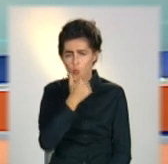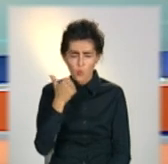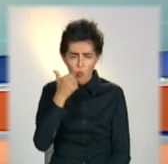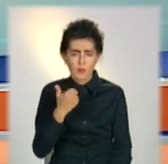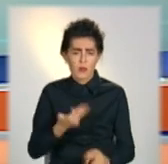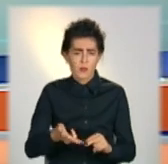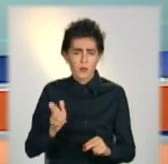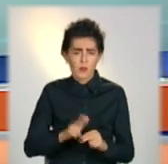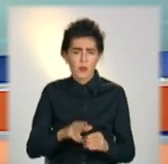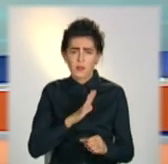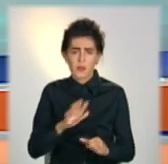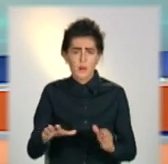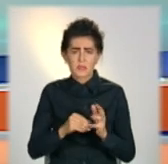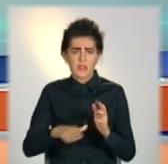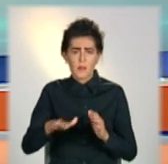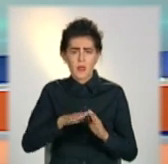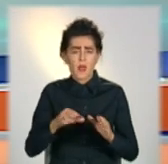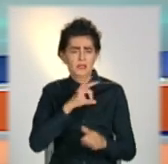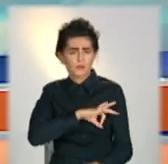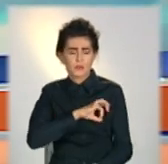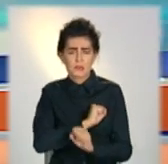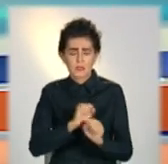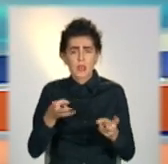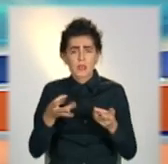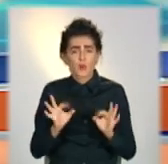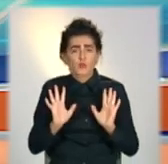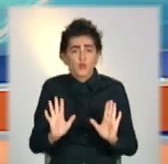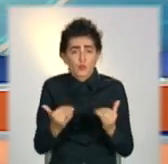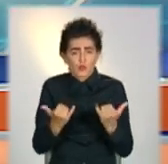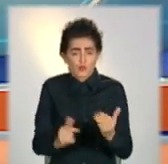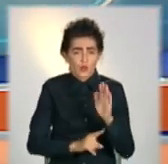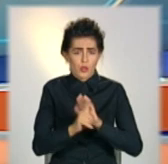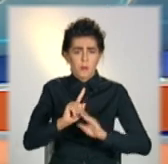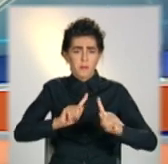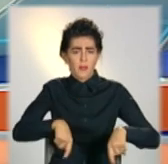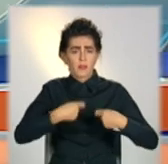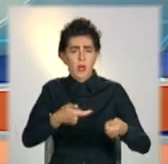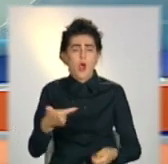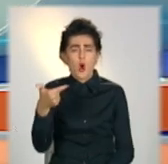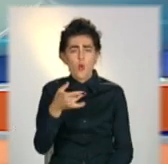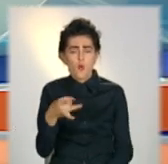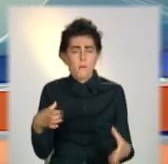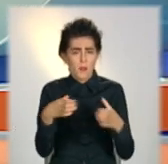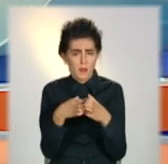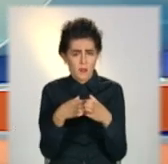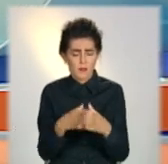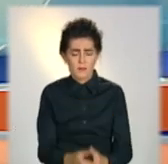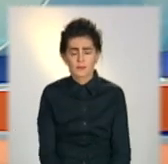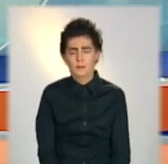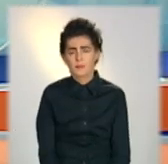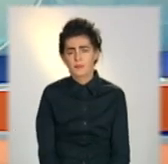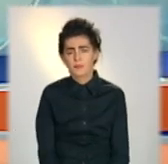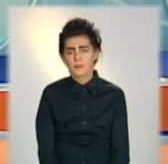Чорноземо не дозволяли користуватися. І тільки тепер їх знов передали громаді. Докладно, Анна Слюсарєва.